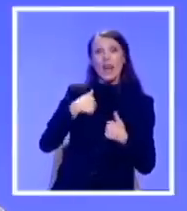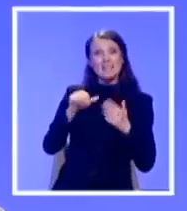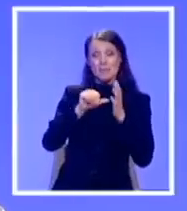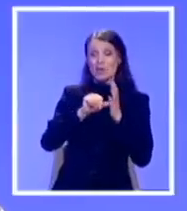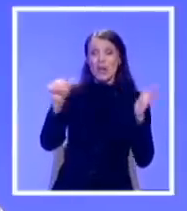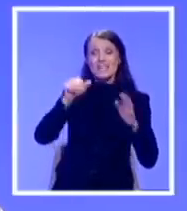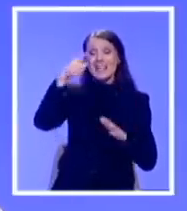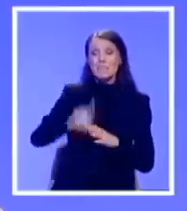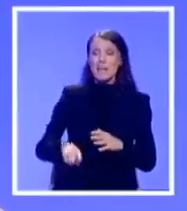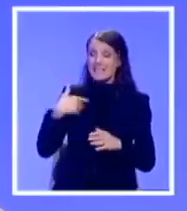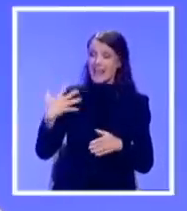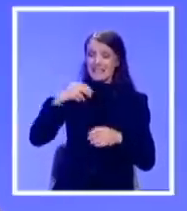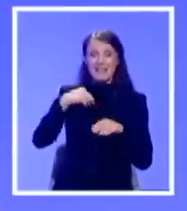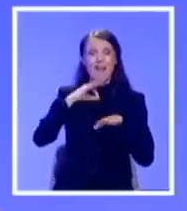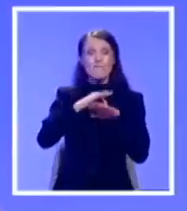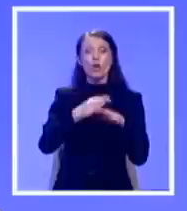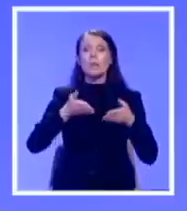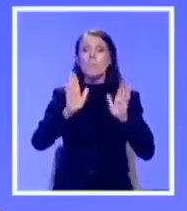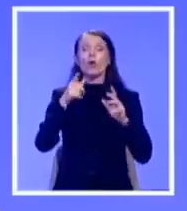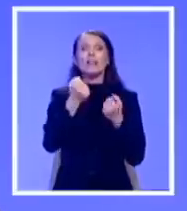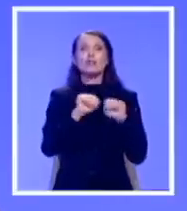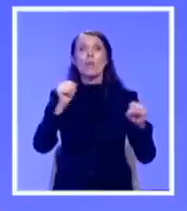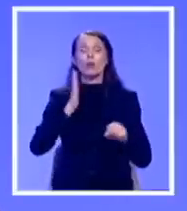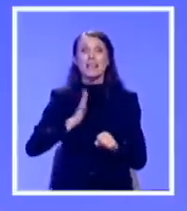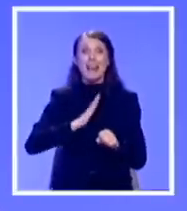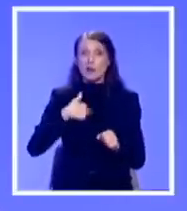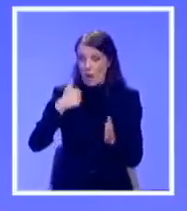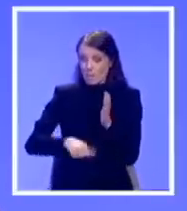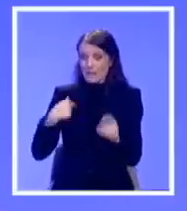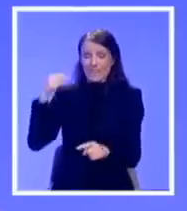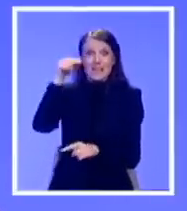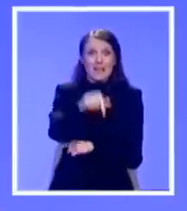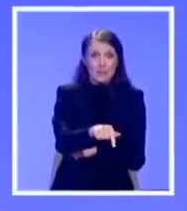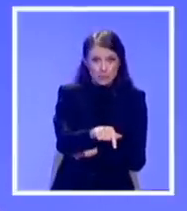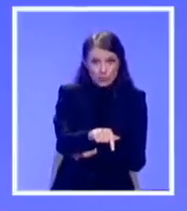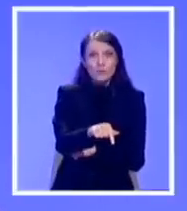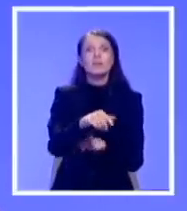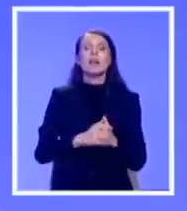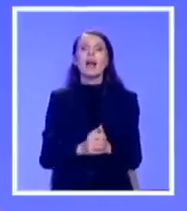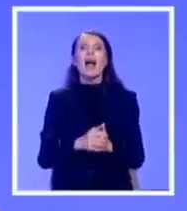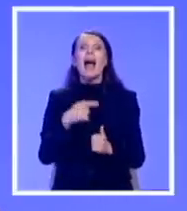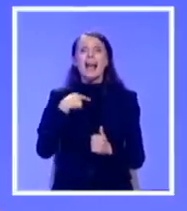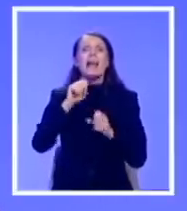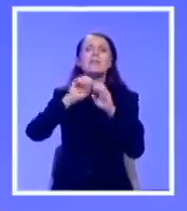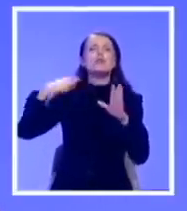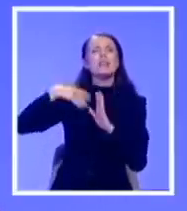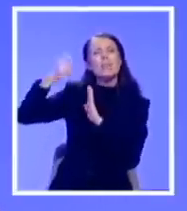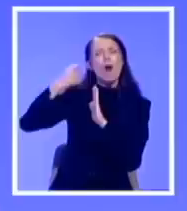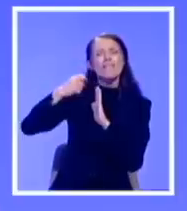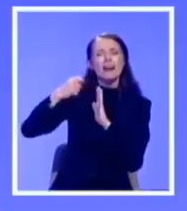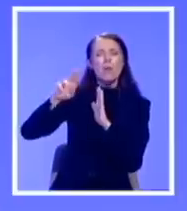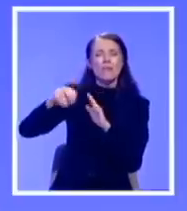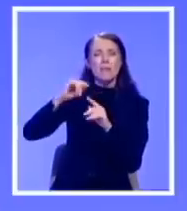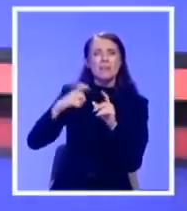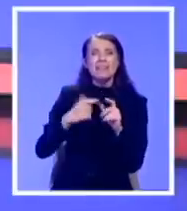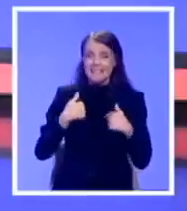na RTS Ne moguće. mi čestititi. Pa evo, divno ste iskoristili svoje 30. pustile prizu Bure Bure Tabaruta, onda sam bio. Ali ja vam sad prvi put govorim, prvi put sam ustoji. Me verujete.